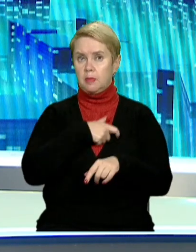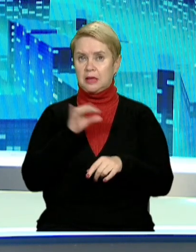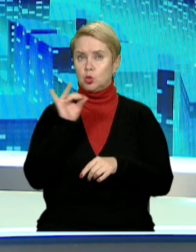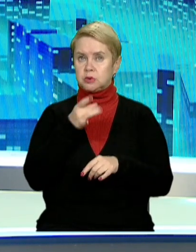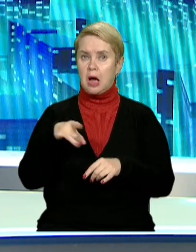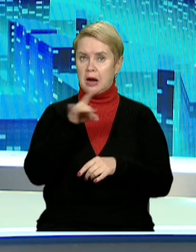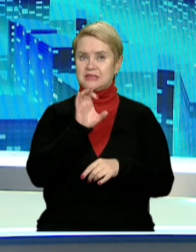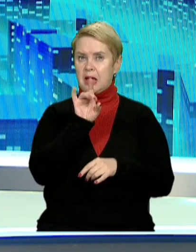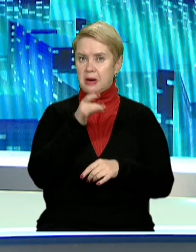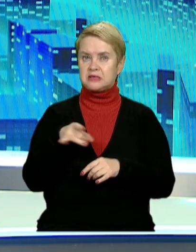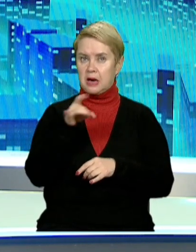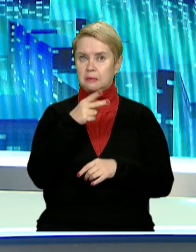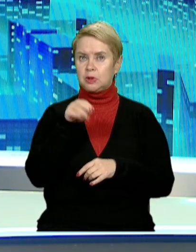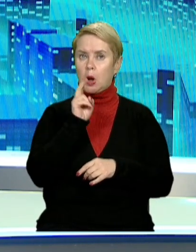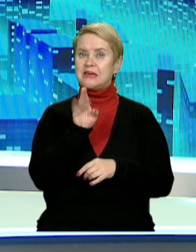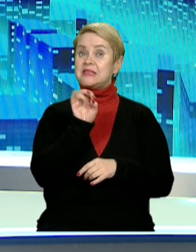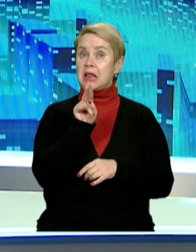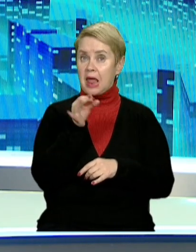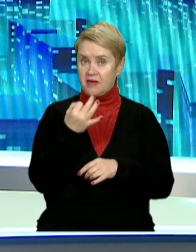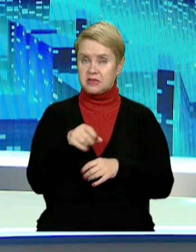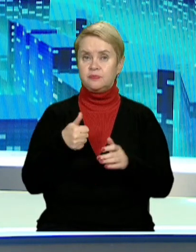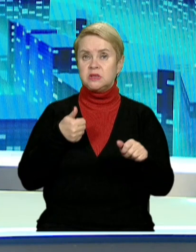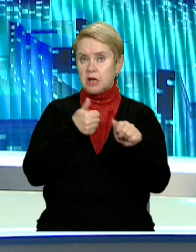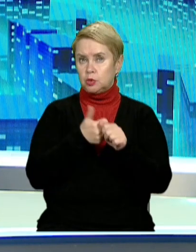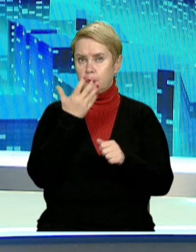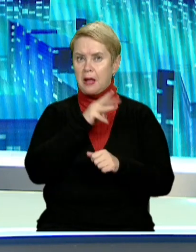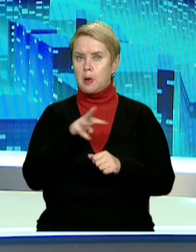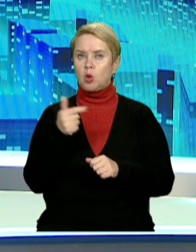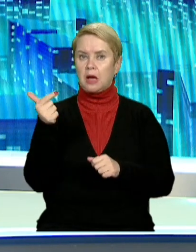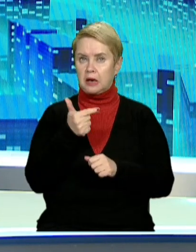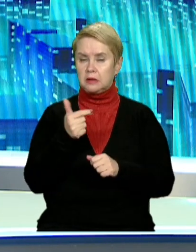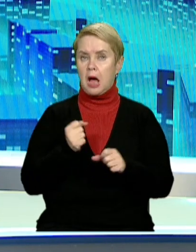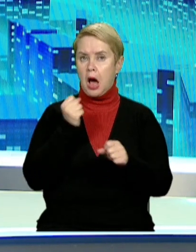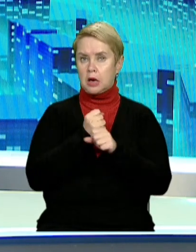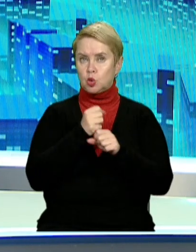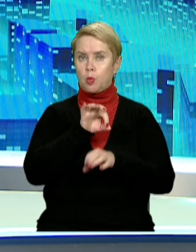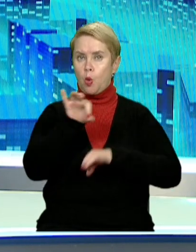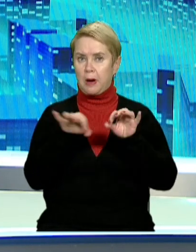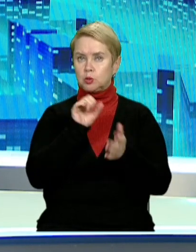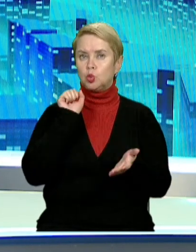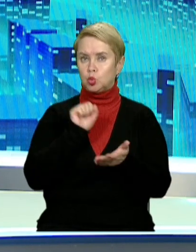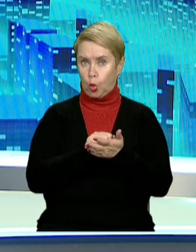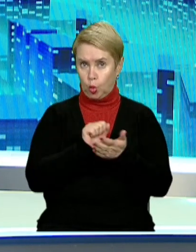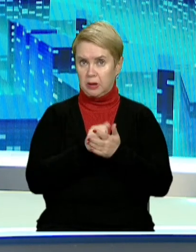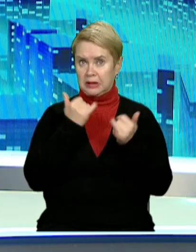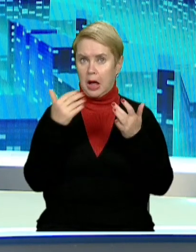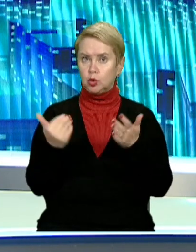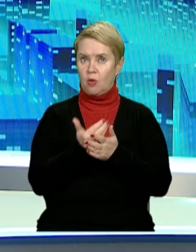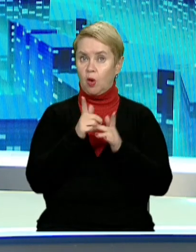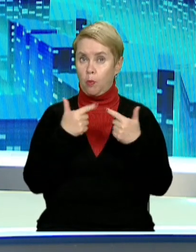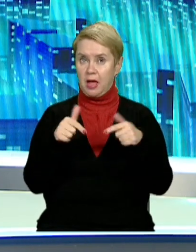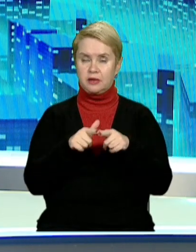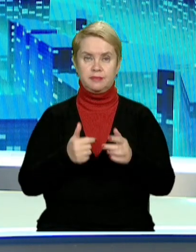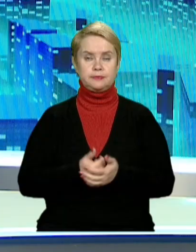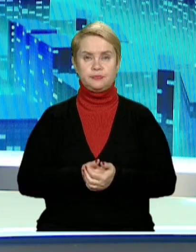Індустріального і Самарського районів Дмитро Кеселевський залучив 5 мільйонів гривень на розробку проєктної документації для нових об